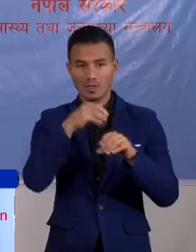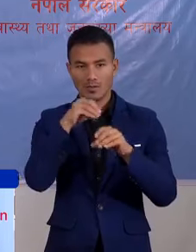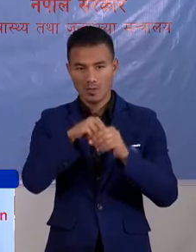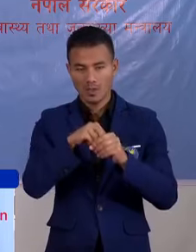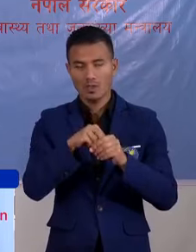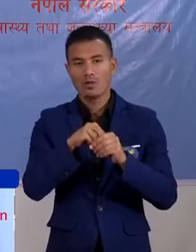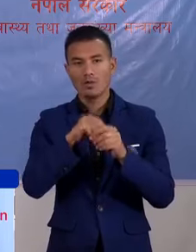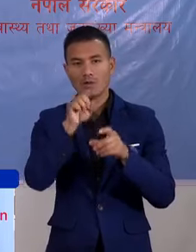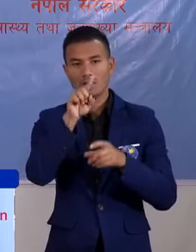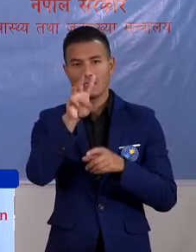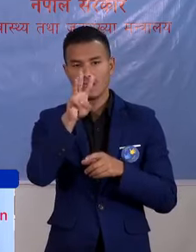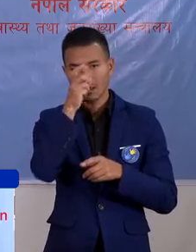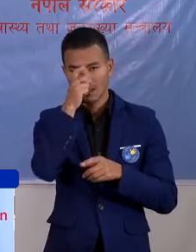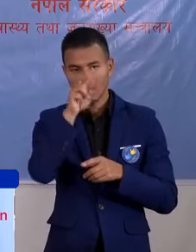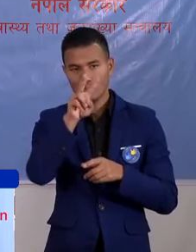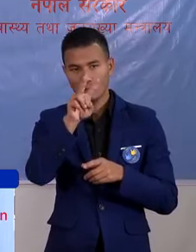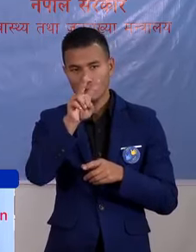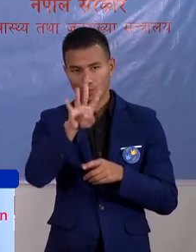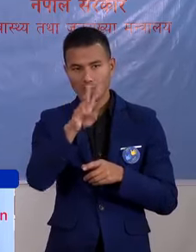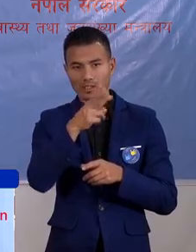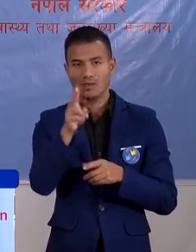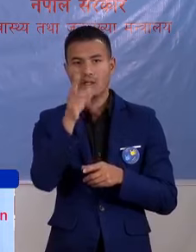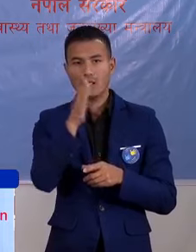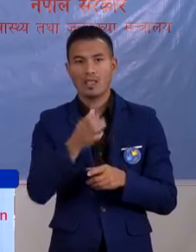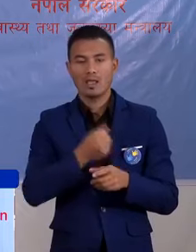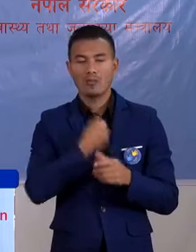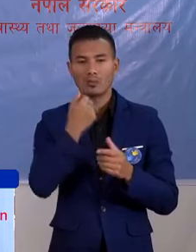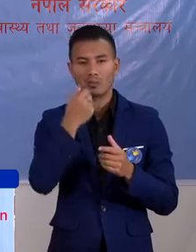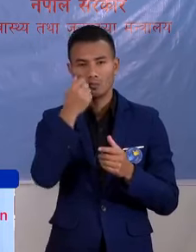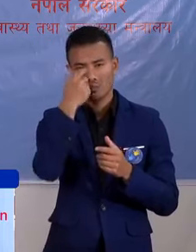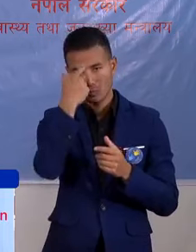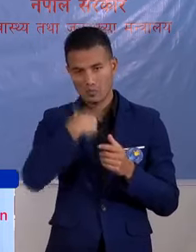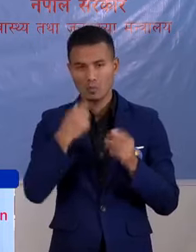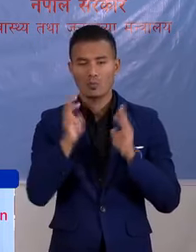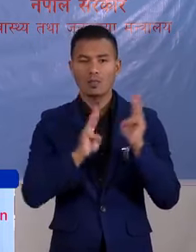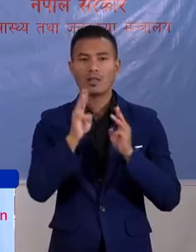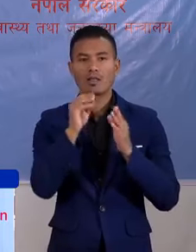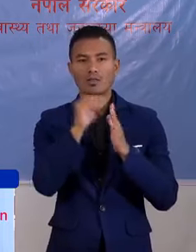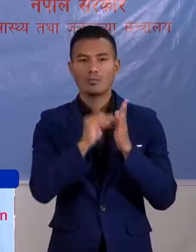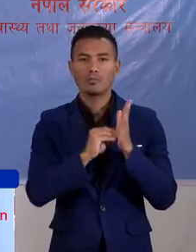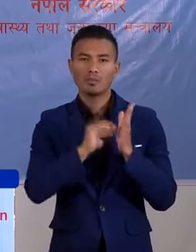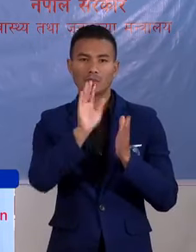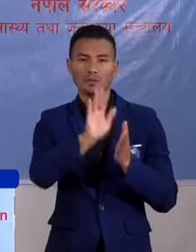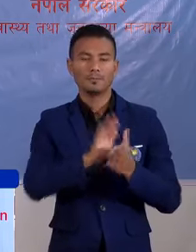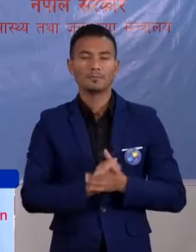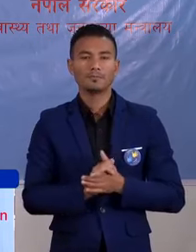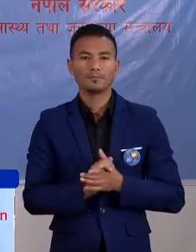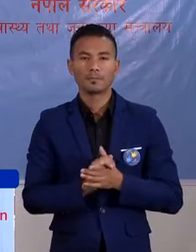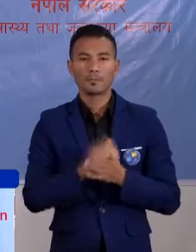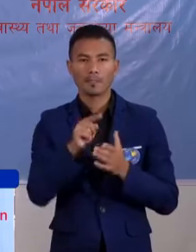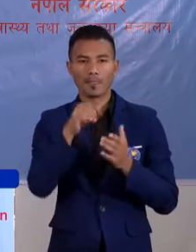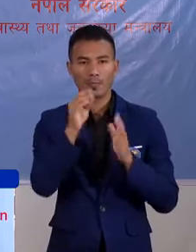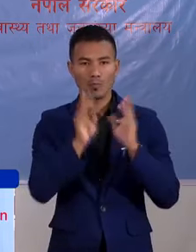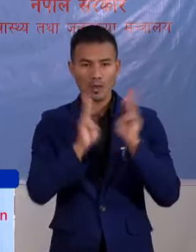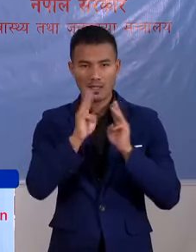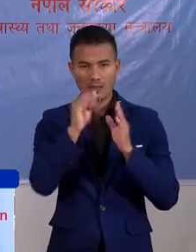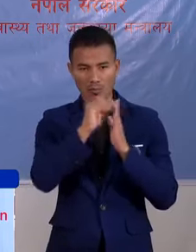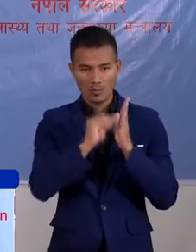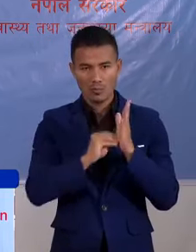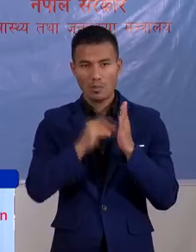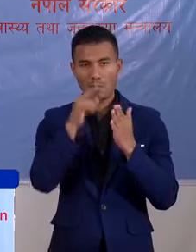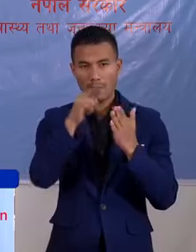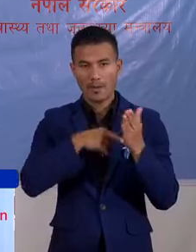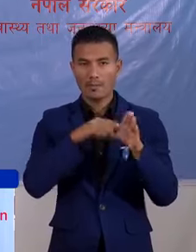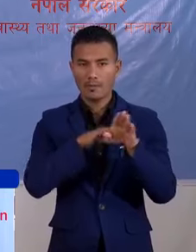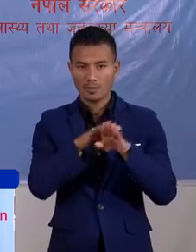1324 जानाले आपनो 100 मुल्यांकन फाराम भर्नु भएको छा एशरी बरे का मुल्यांकन फाराम